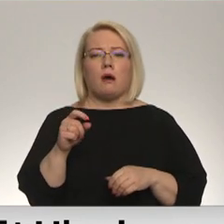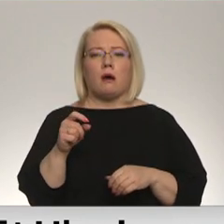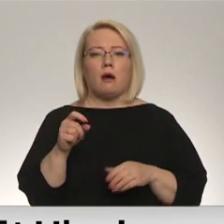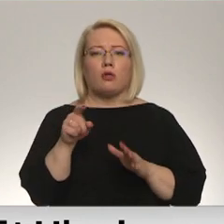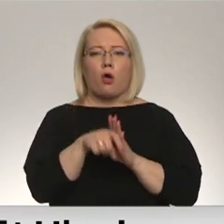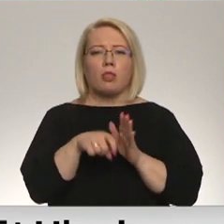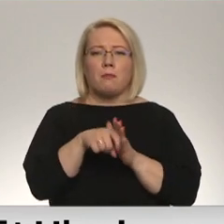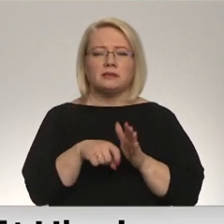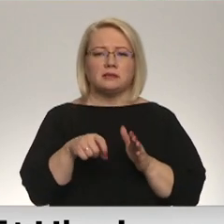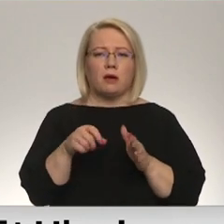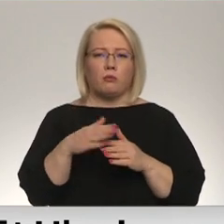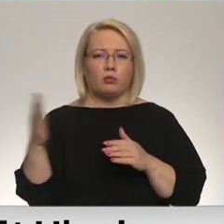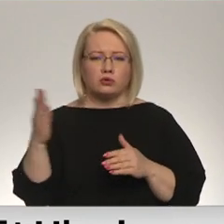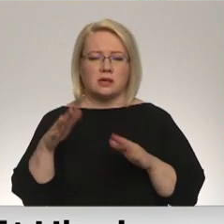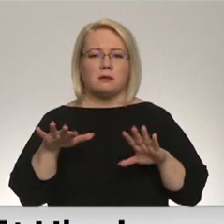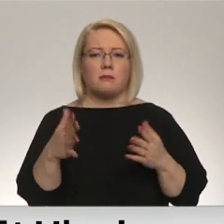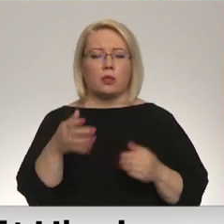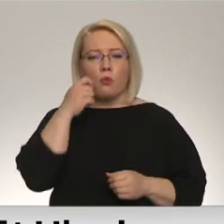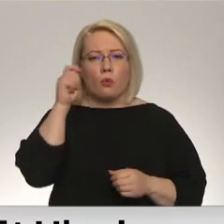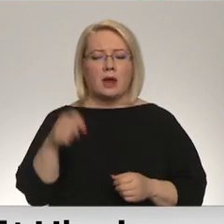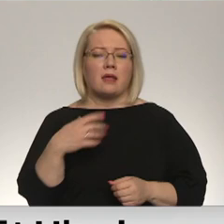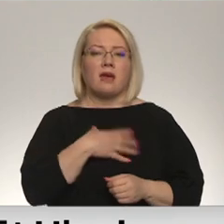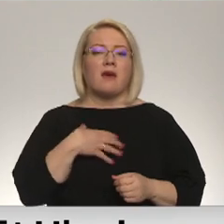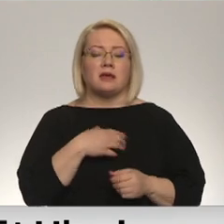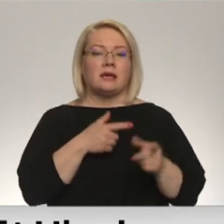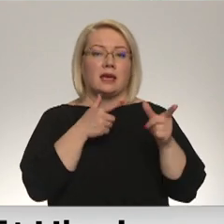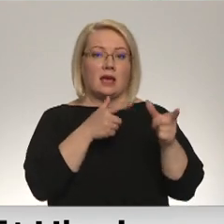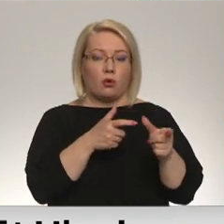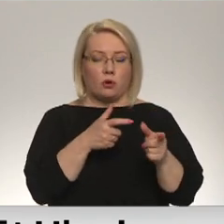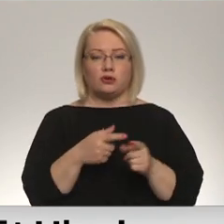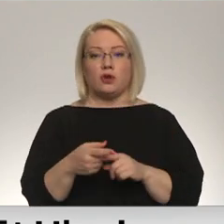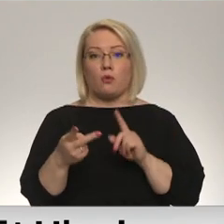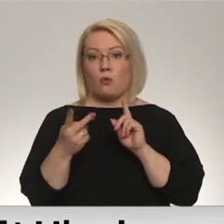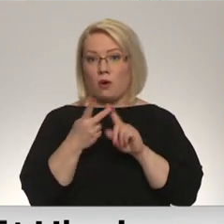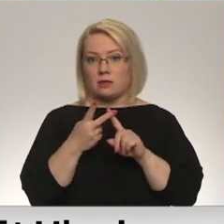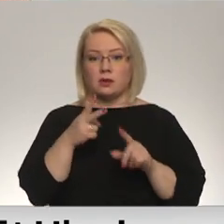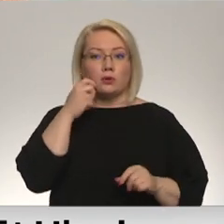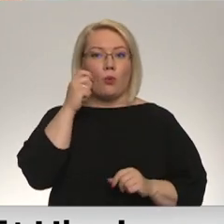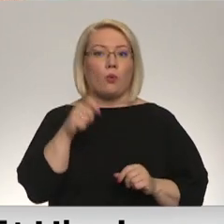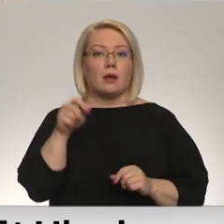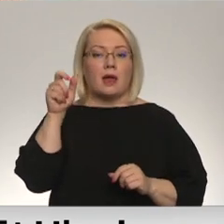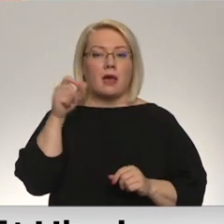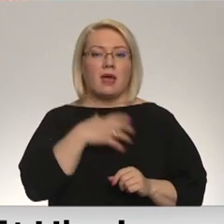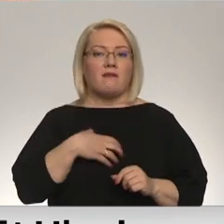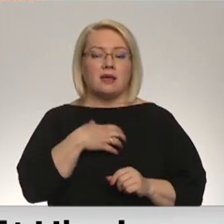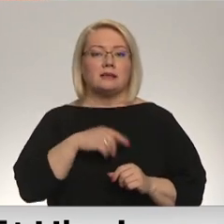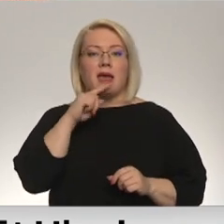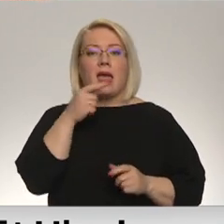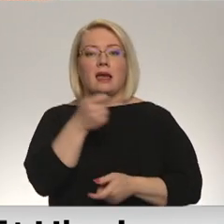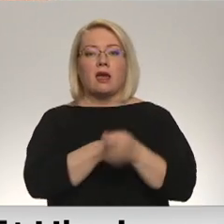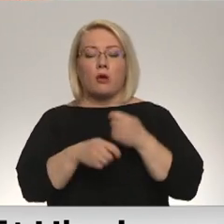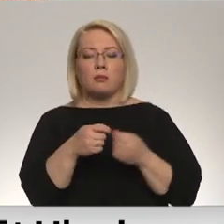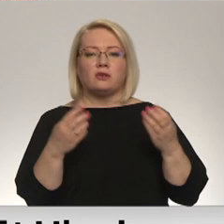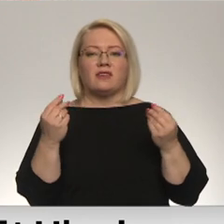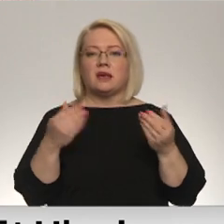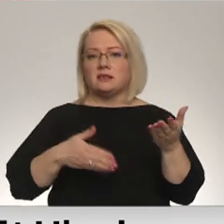Bet Ukrainai ir vajadzīgi ieroči. Tas ir viens. Otras – Ukrainai ir vajadzīgi ekonomiskā un finansiālā